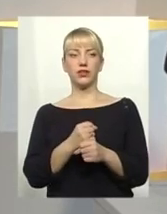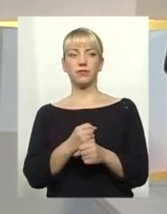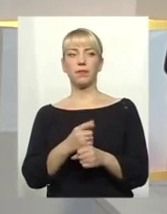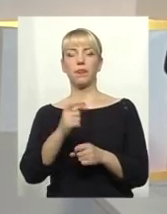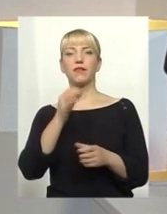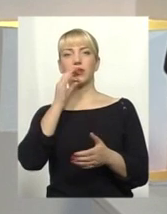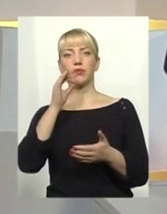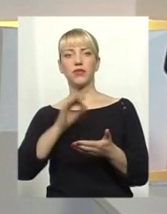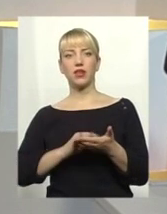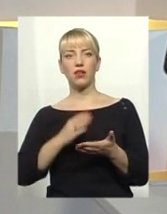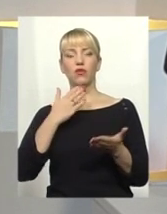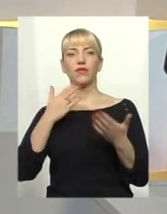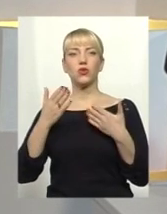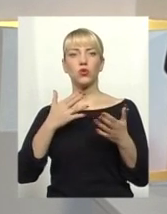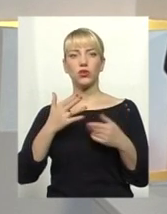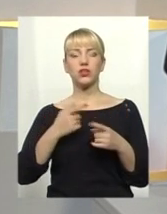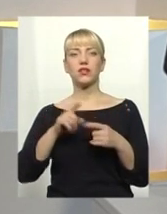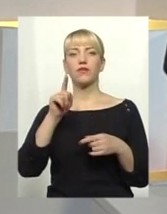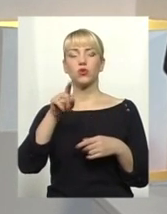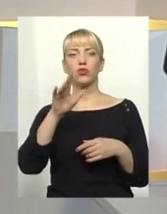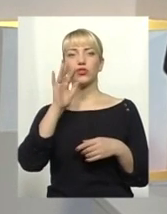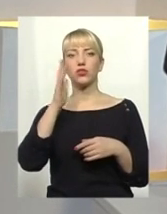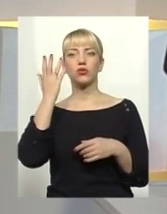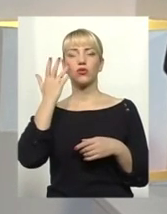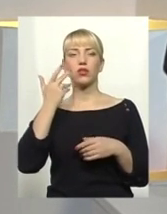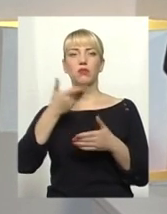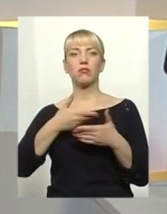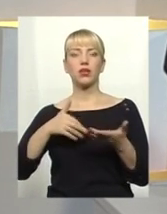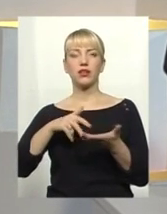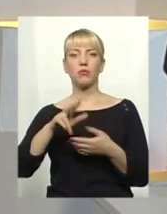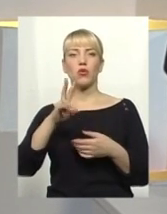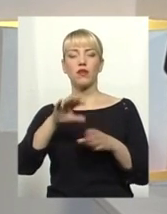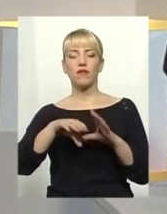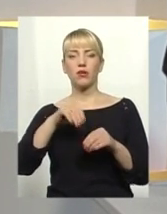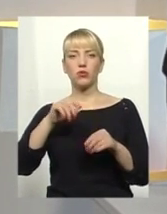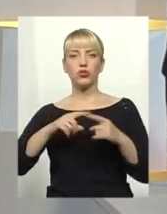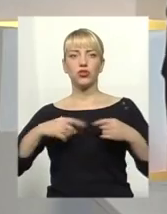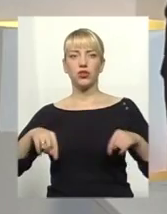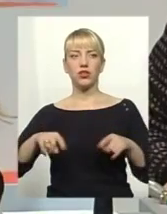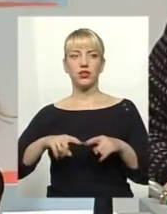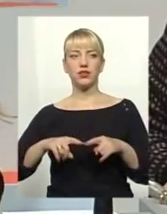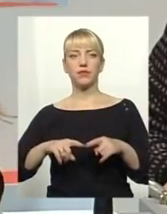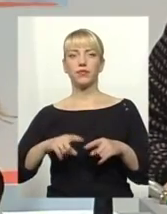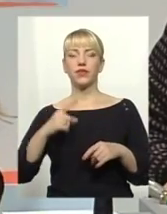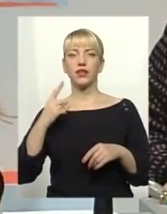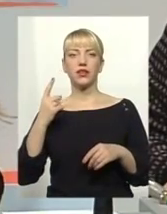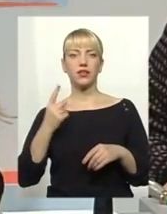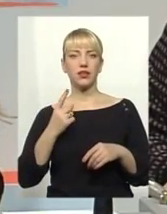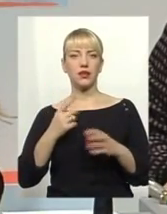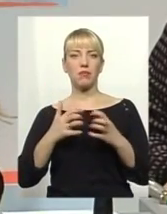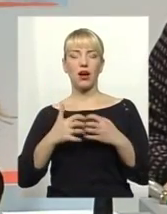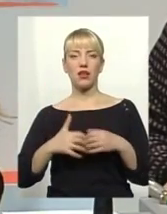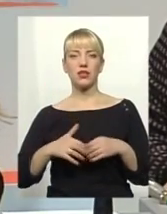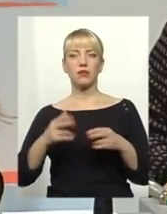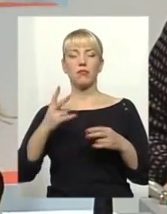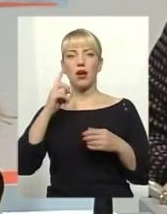Відповідально відноситись у той час, коли ми йдемо на виборчі дільниці. Єдиний механізм –